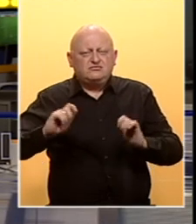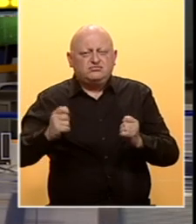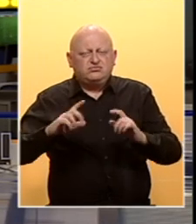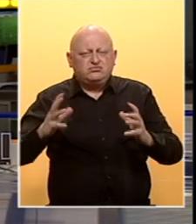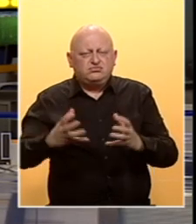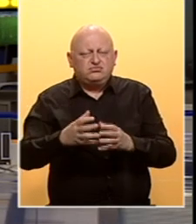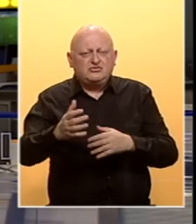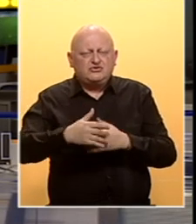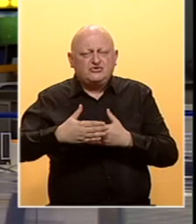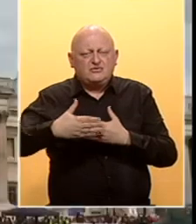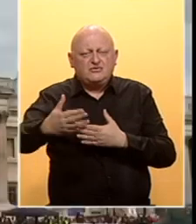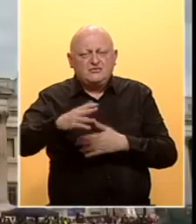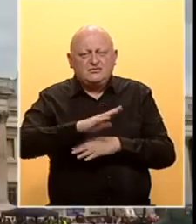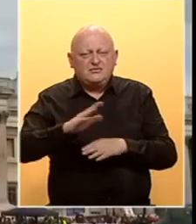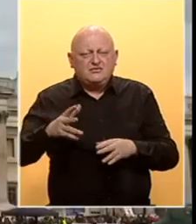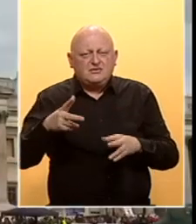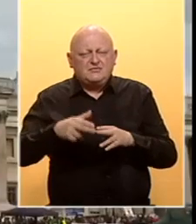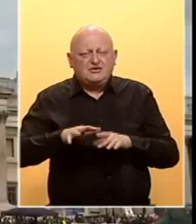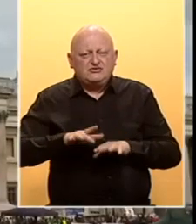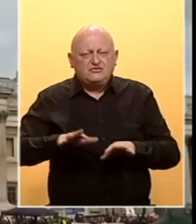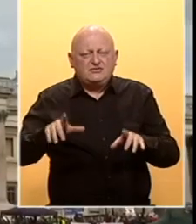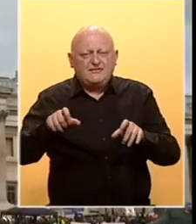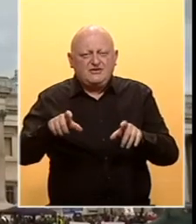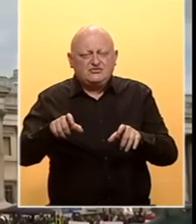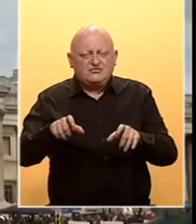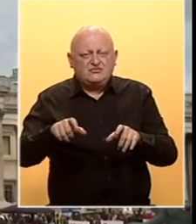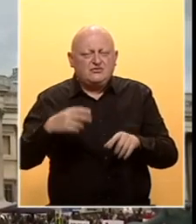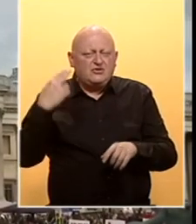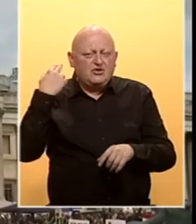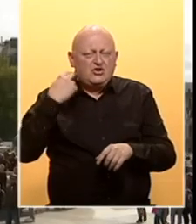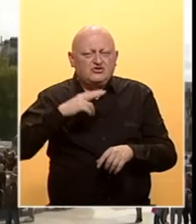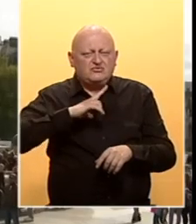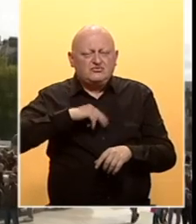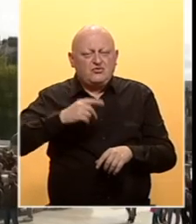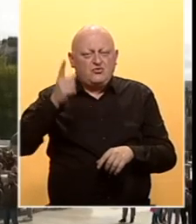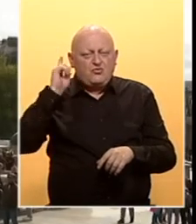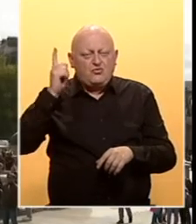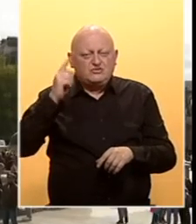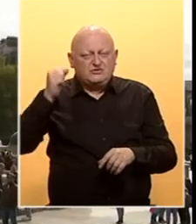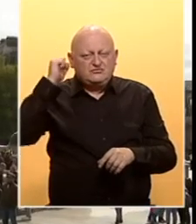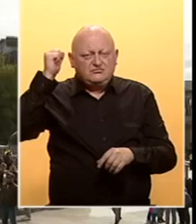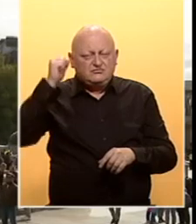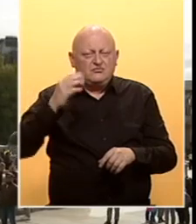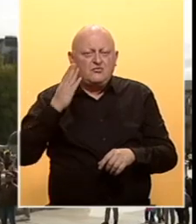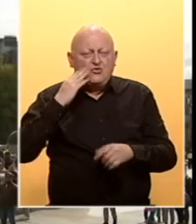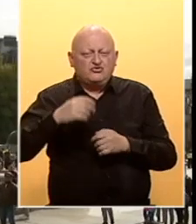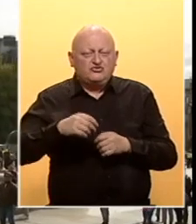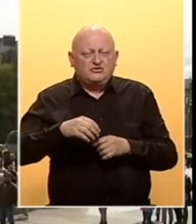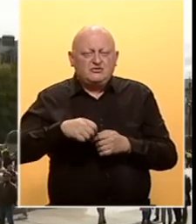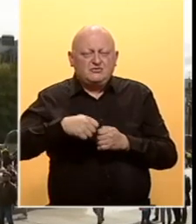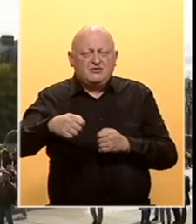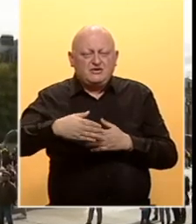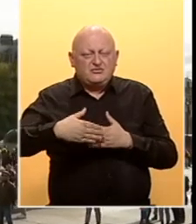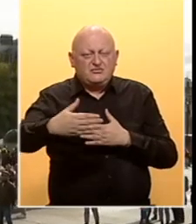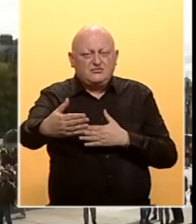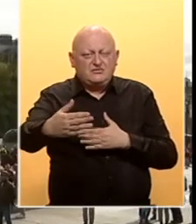distanciranja uvedenih da bi bilo spriječeno širenje COVID-19. Londonska policija upozorila je demonstrante da poštuju mjere distanciranja.